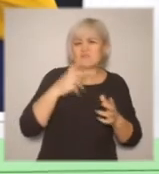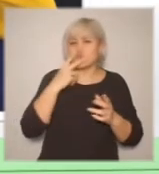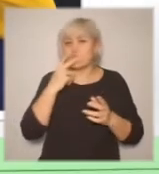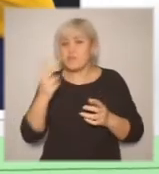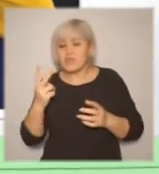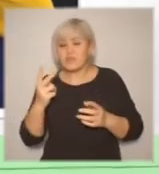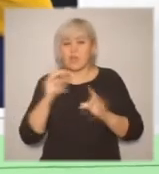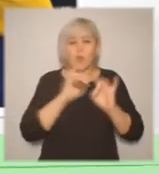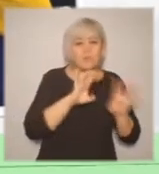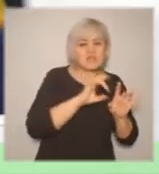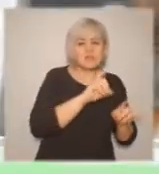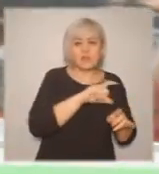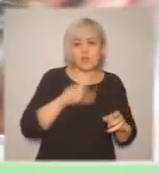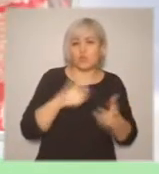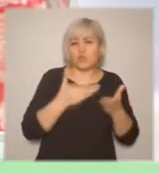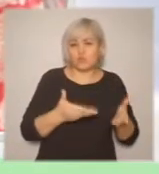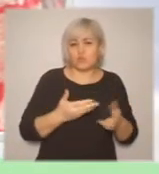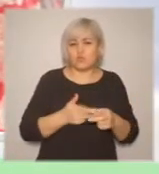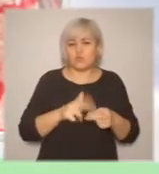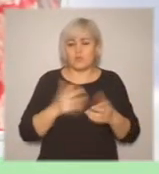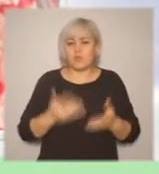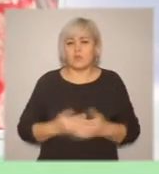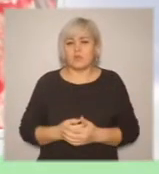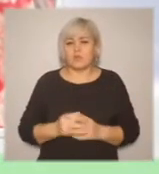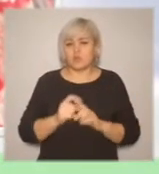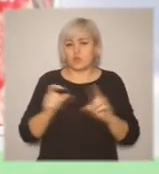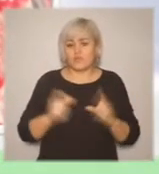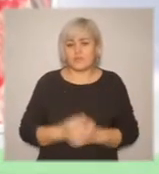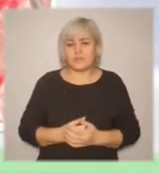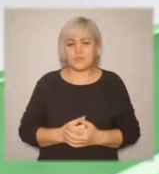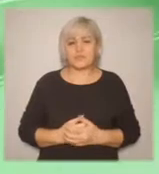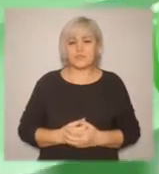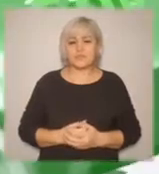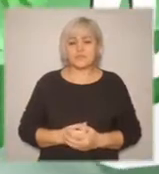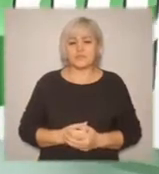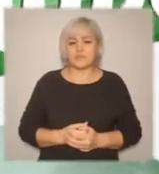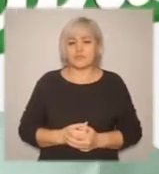непонятны слепым и слабовидящим без специальных словесных пояснений.